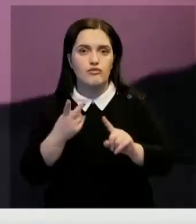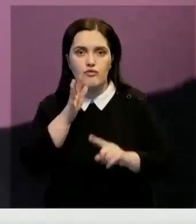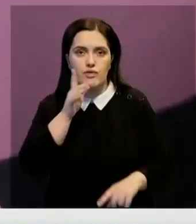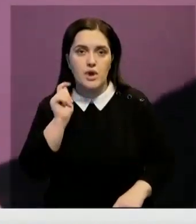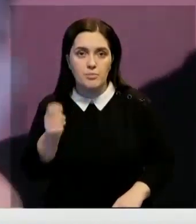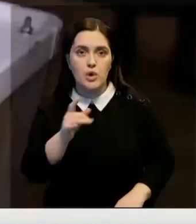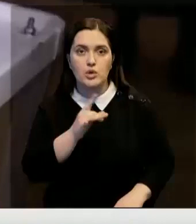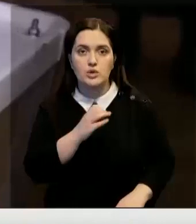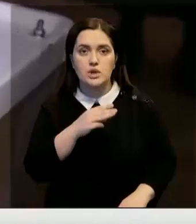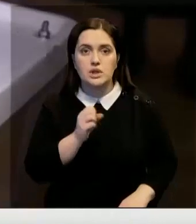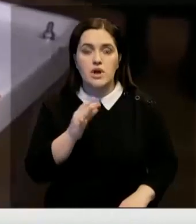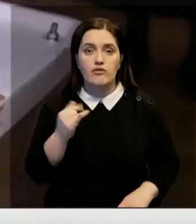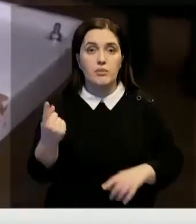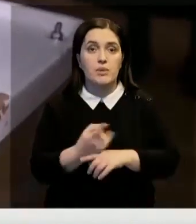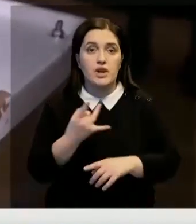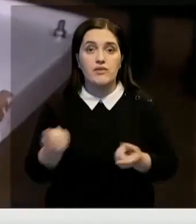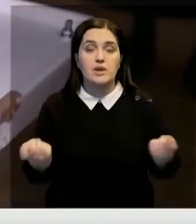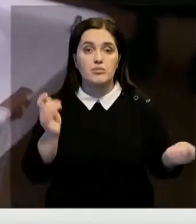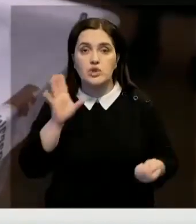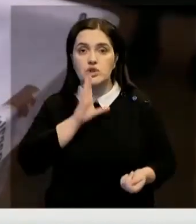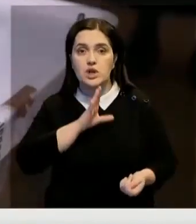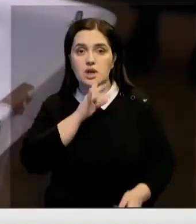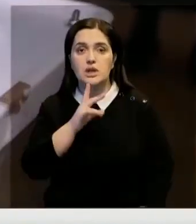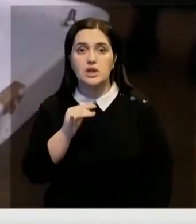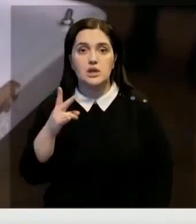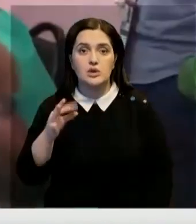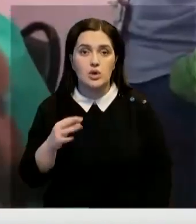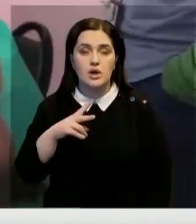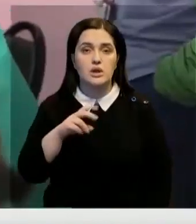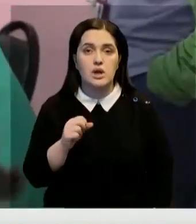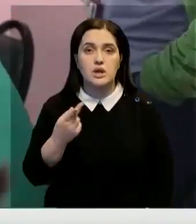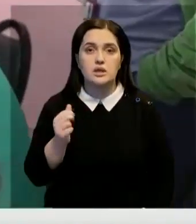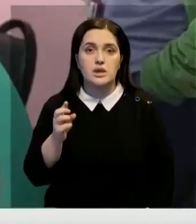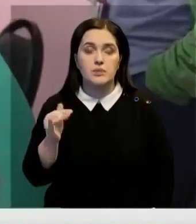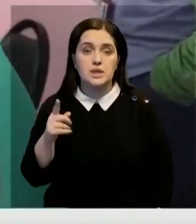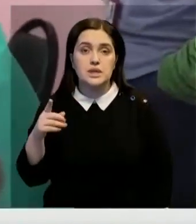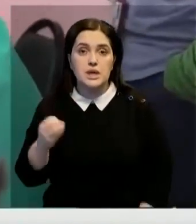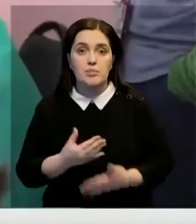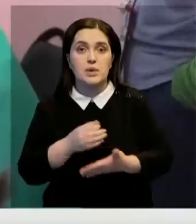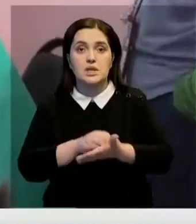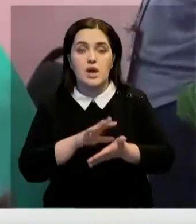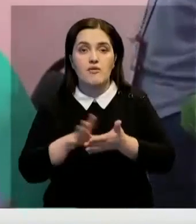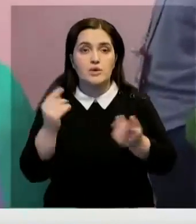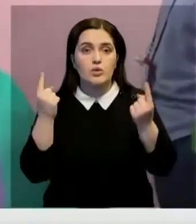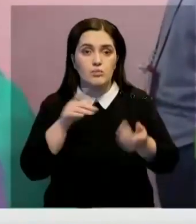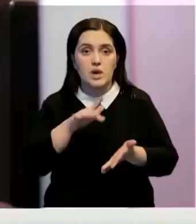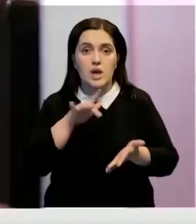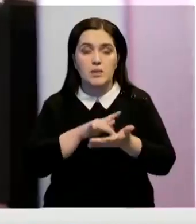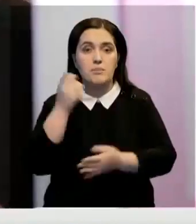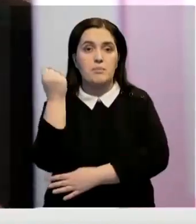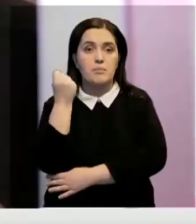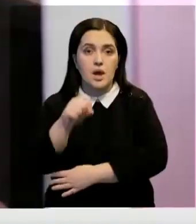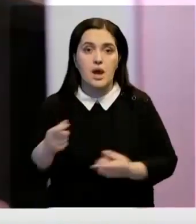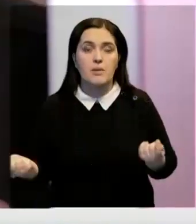А в Руставе впервые мэром станет женщина Нино Лацабидзе. По предварительным данным, во все крупных городах